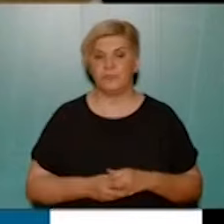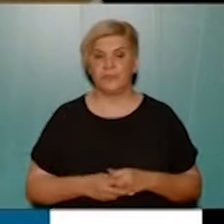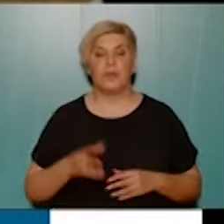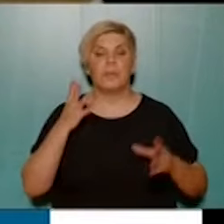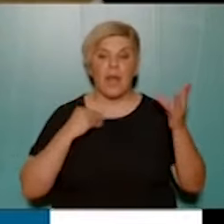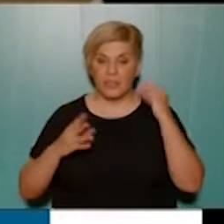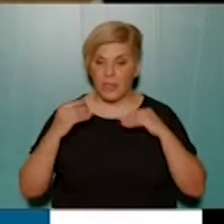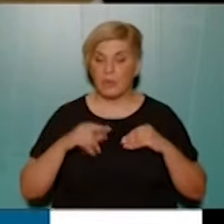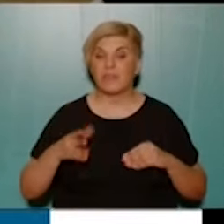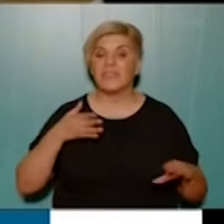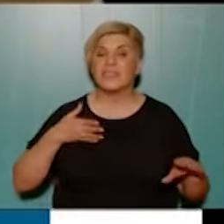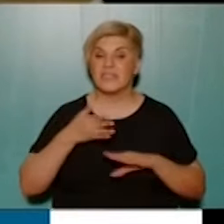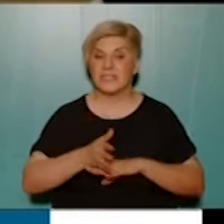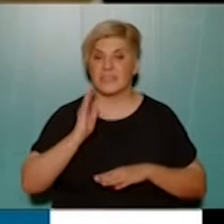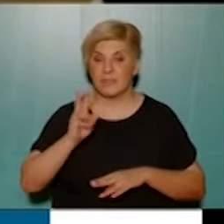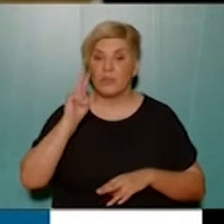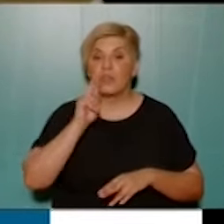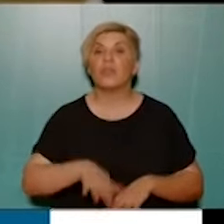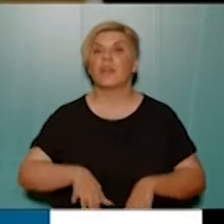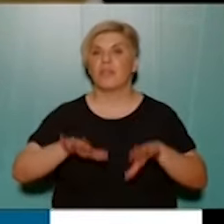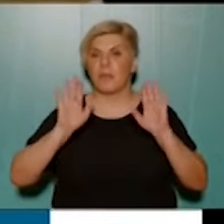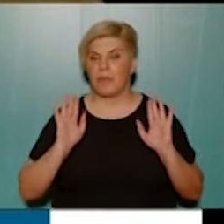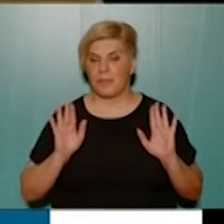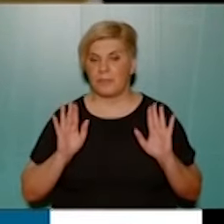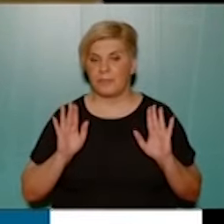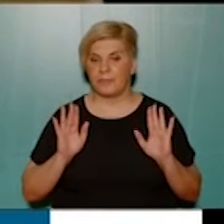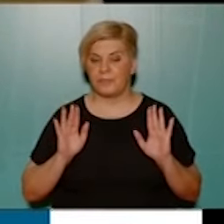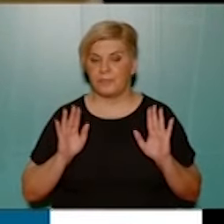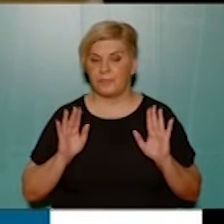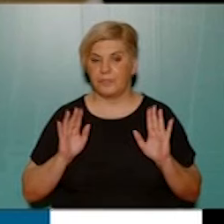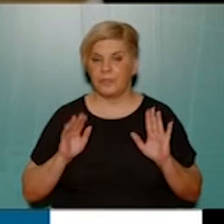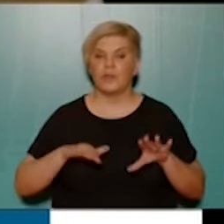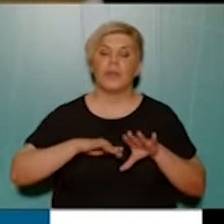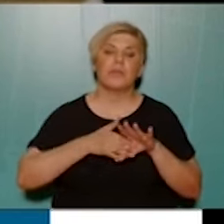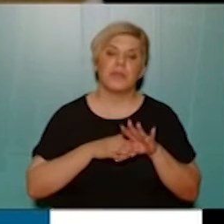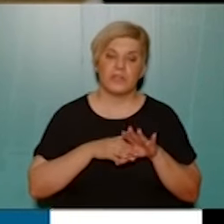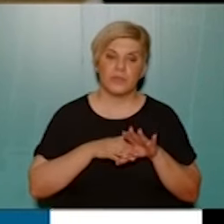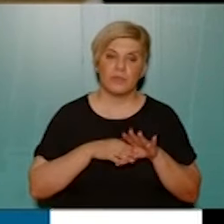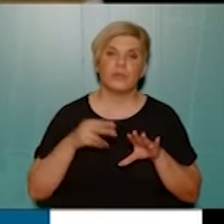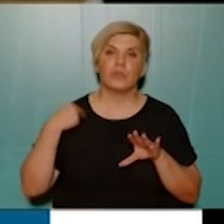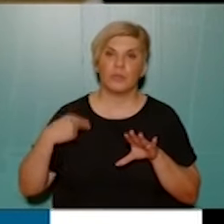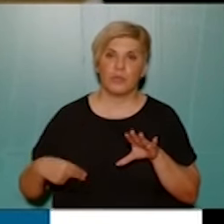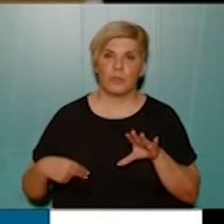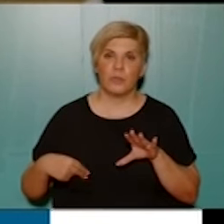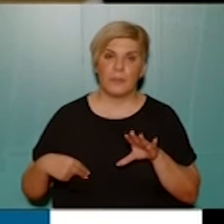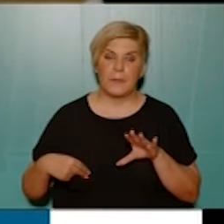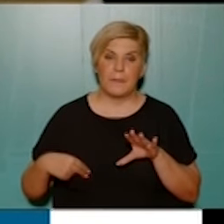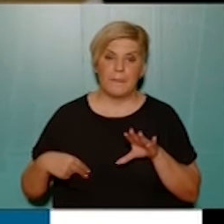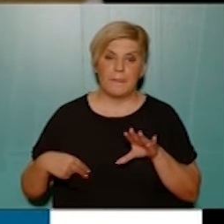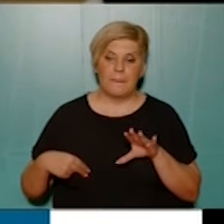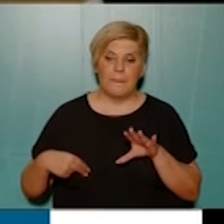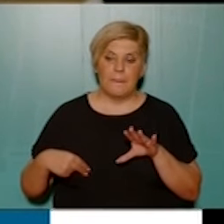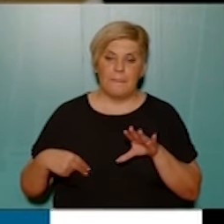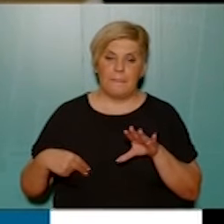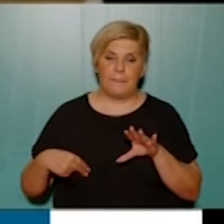Μαθαίνουμε ότι αυτή η σήγηση που δεν την έχουμε δει φαντάζομαι των υπηρεσιών του Δήμου, η